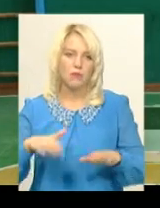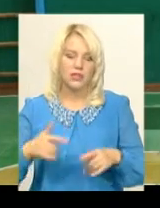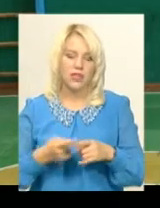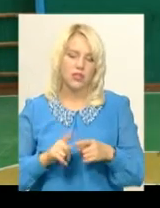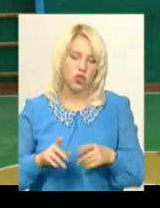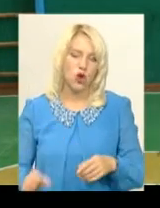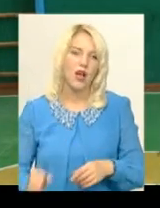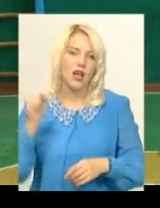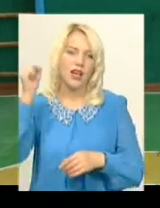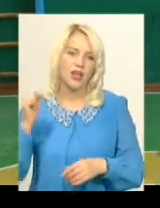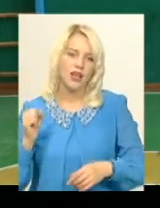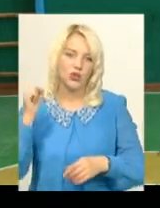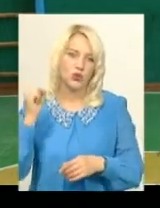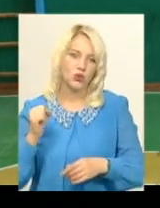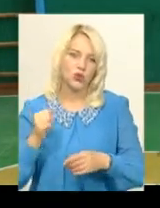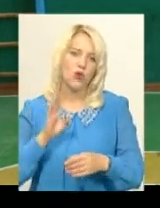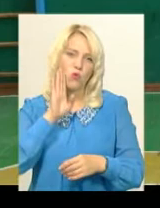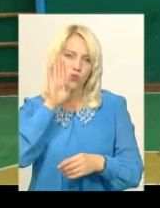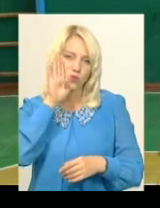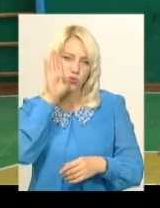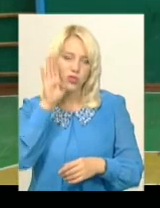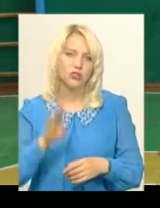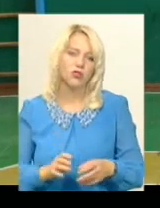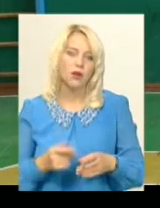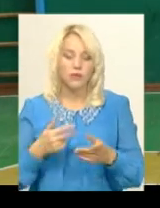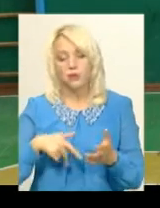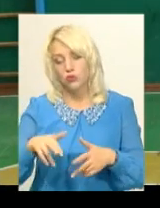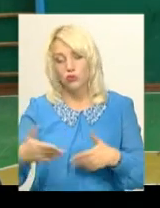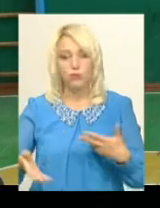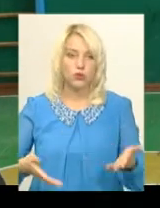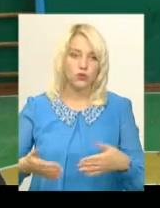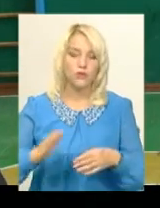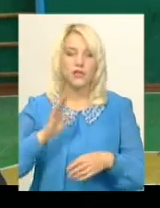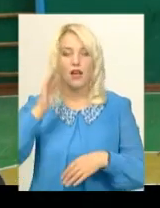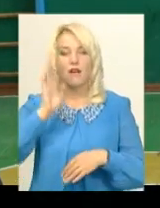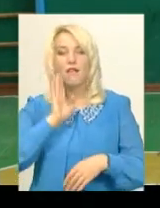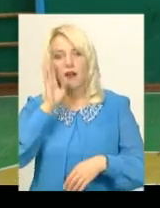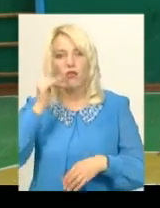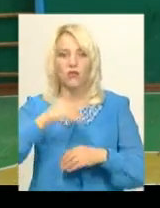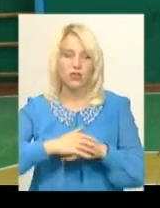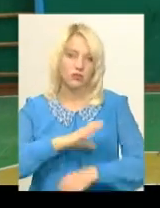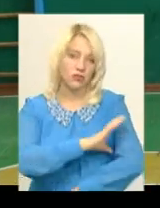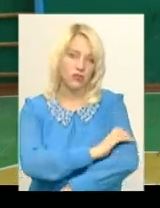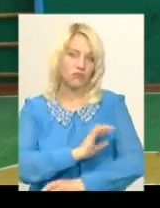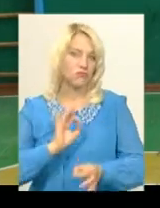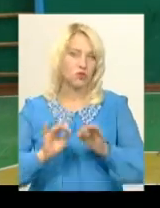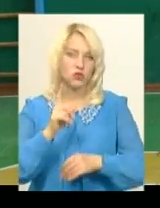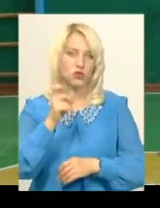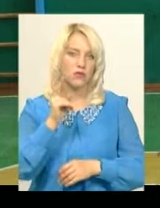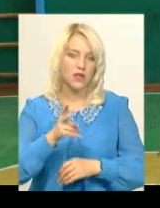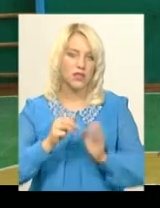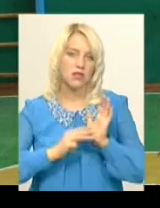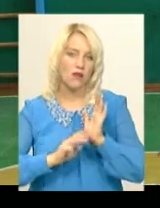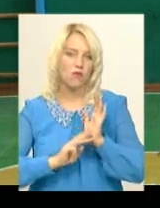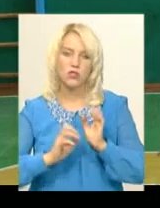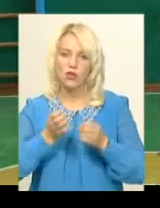утром раненько, пішов, пройшовся рано і ввечері, і бачу тиск хороший, 120 на 80, і